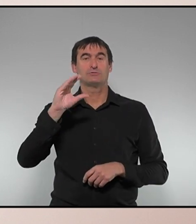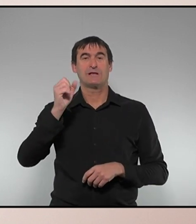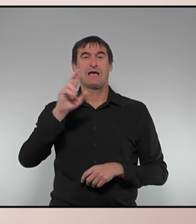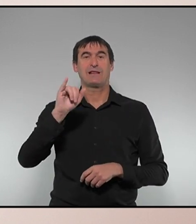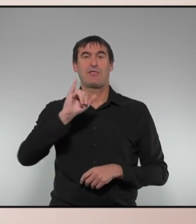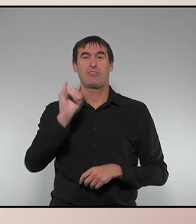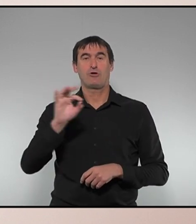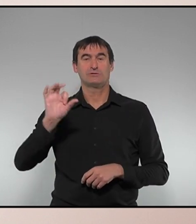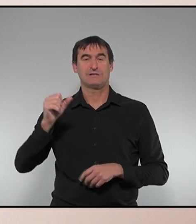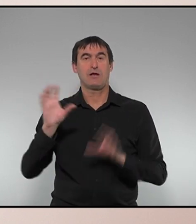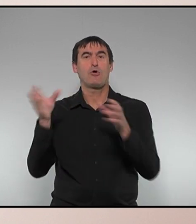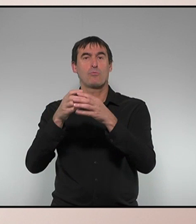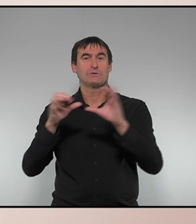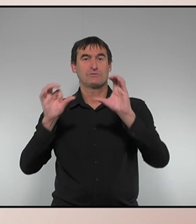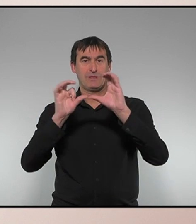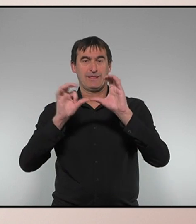parlamentari de Ciutadans.